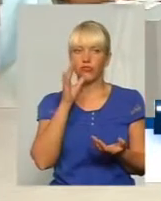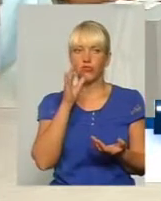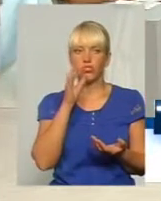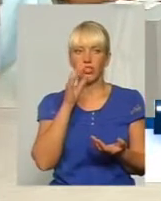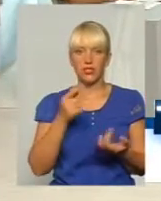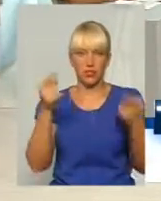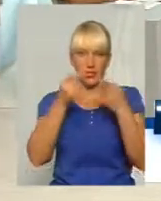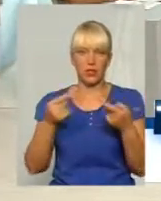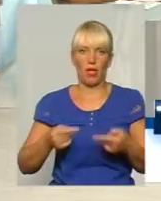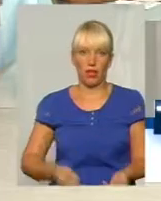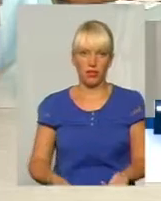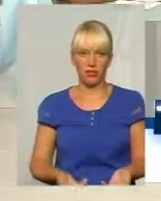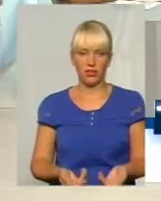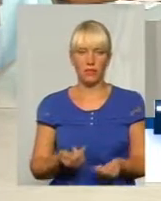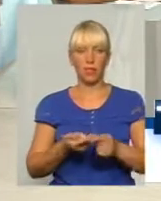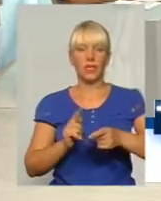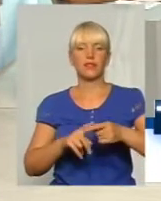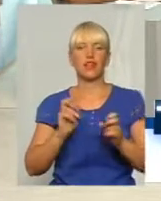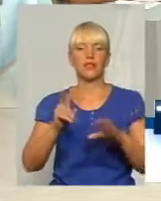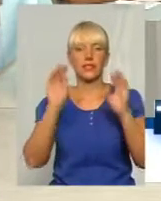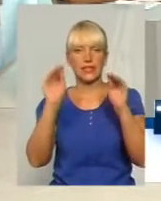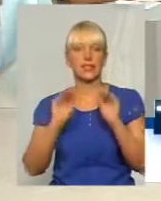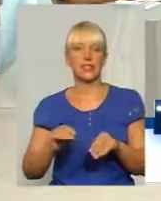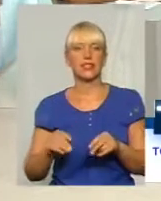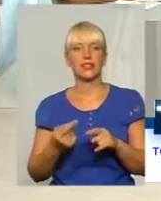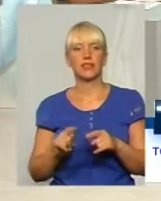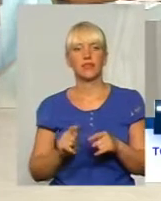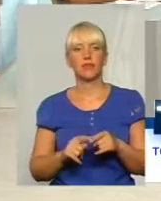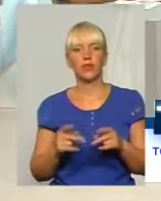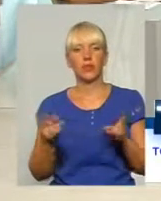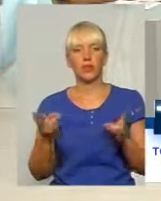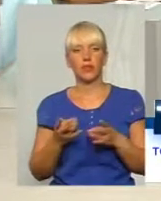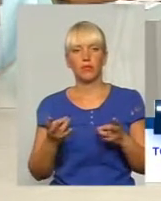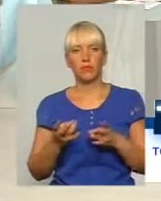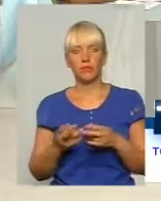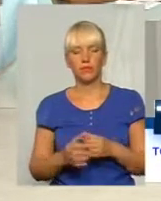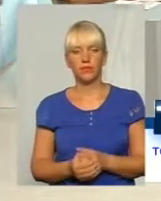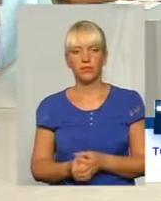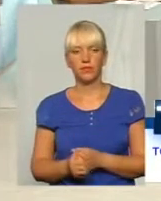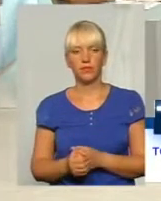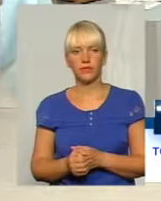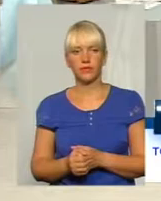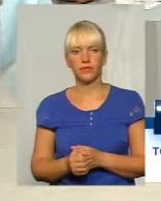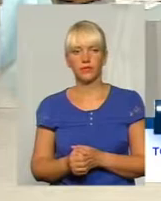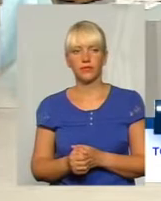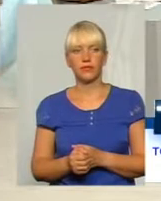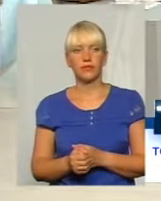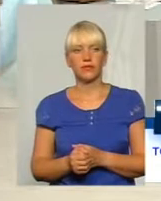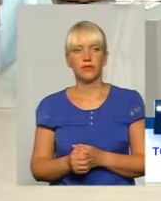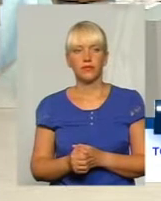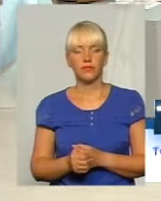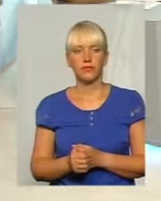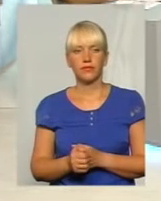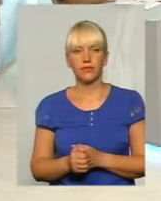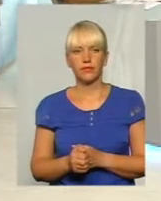зазначив, що це схоже на якусь статистику. Потрібно для статистики взяти одного депутата і когось ще. Таке враження